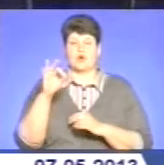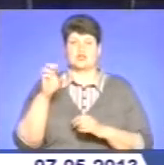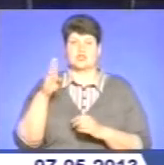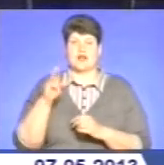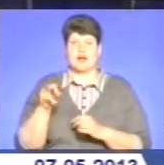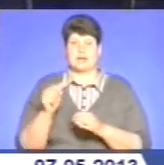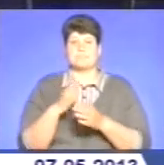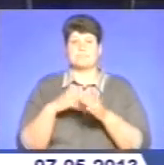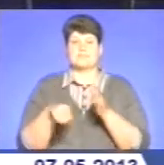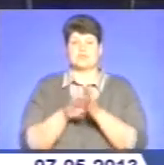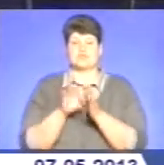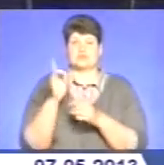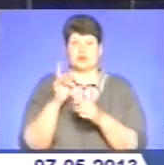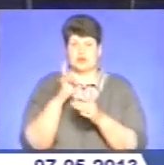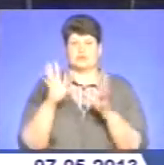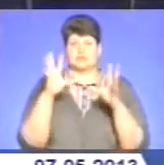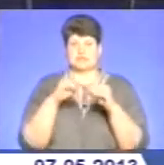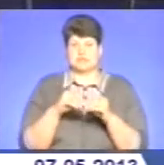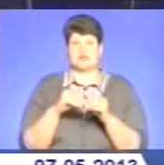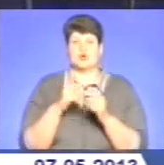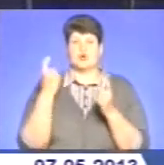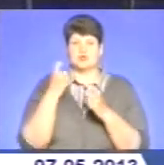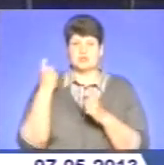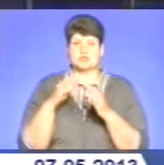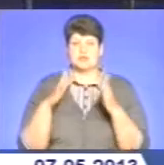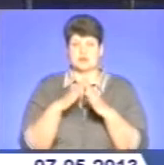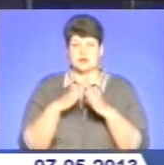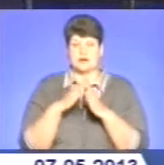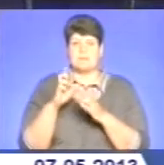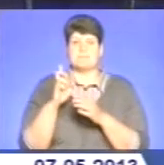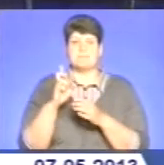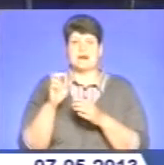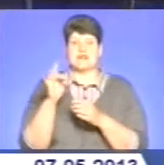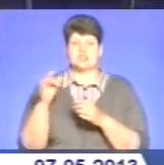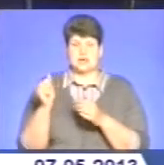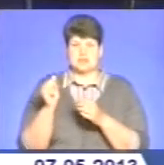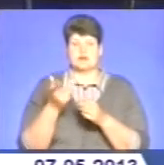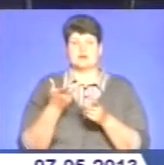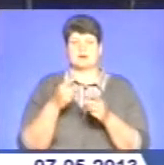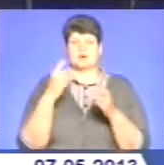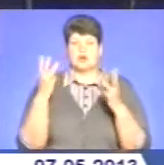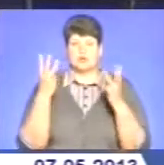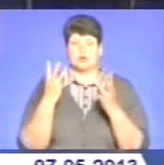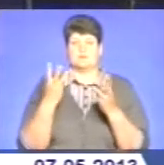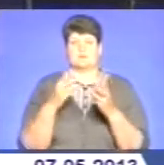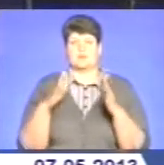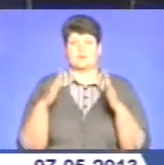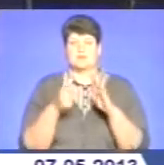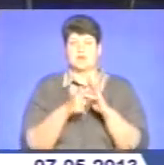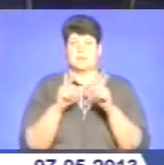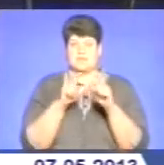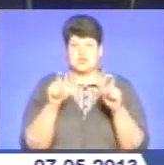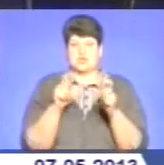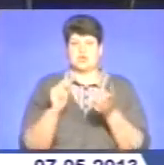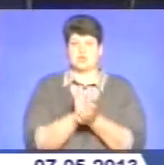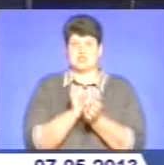пожежі в господарських будівлях. У Бережанах зайнялося приміщення для сушіння деревини, інформує Державна служба надзвичайних ситуацій